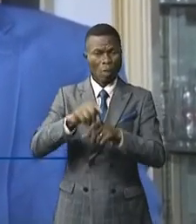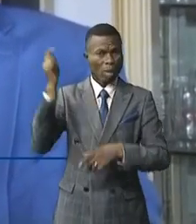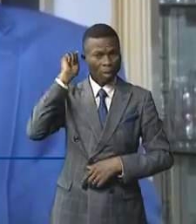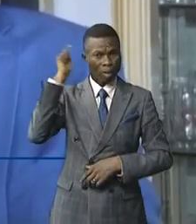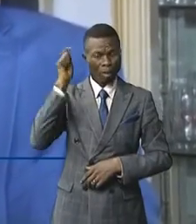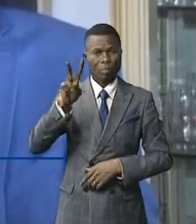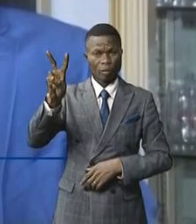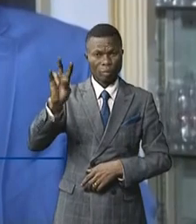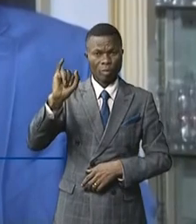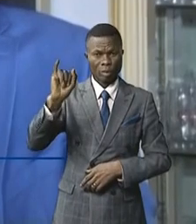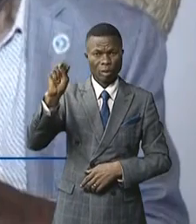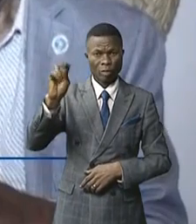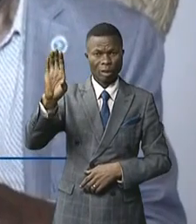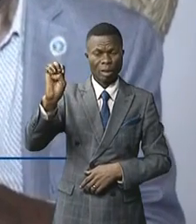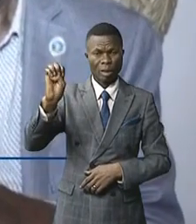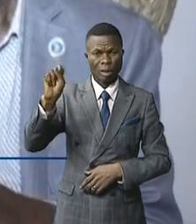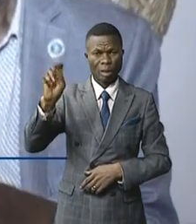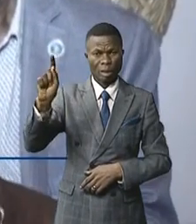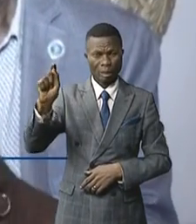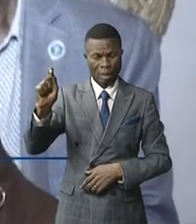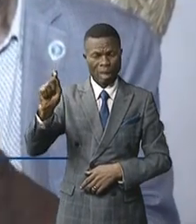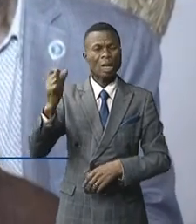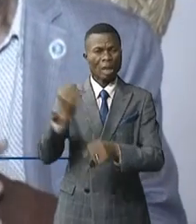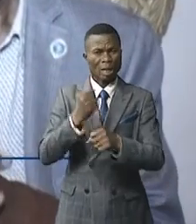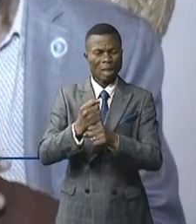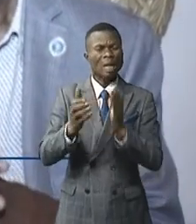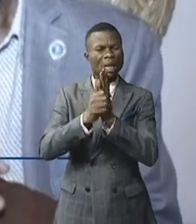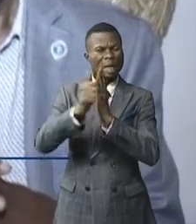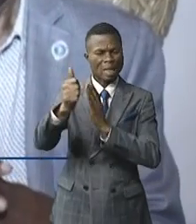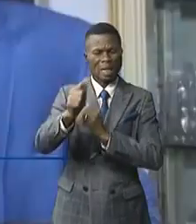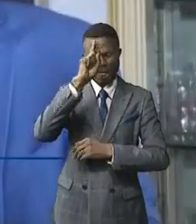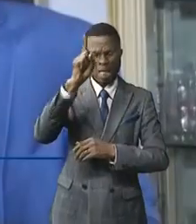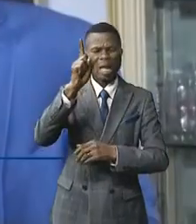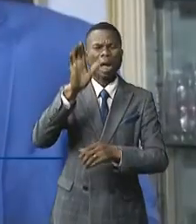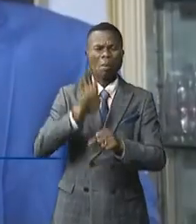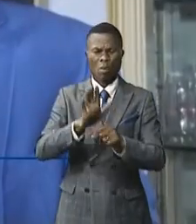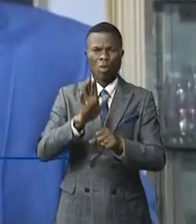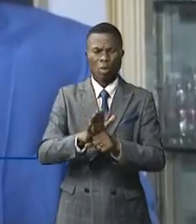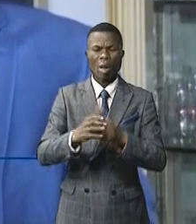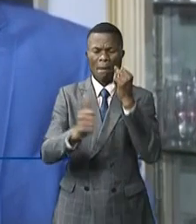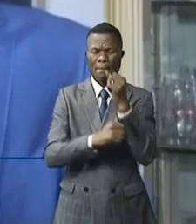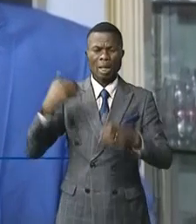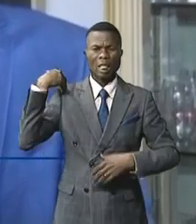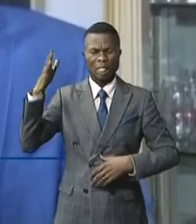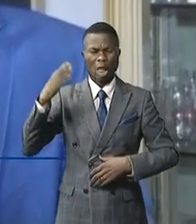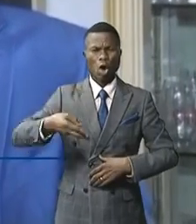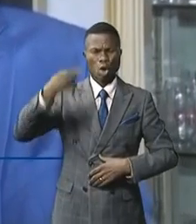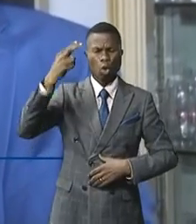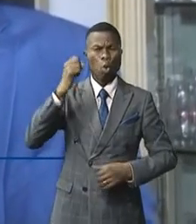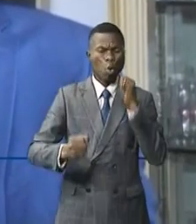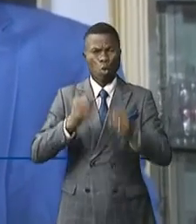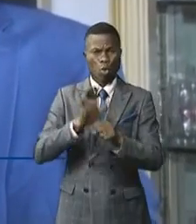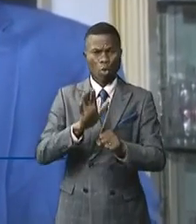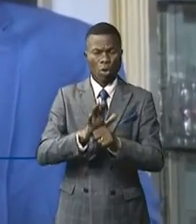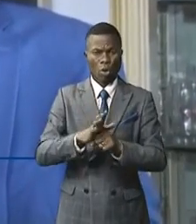Vincent de Paul Lounda Bouloulou. Une vertu, une qualité rare. Un homme d'État qui a eu le courage